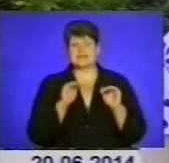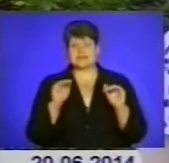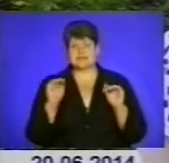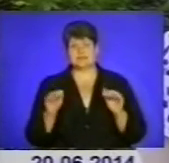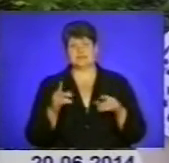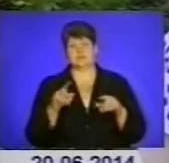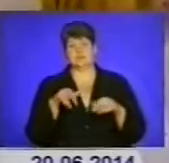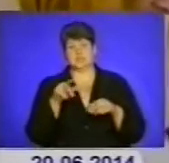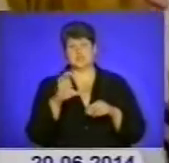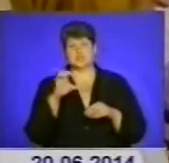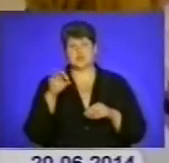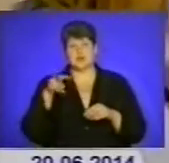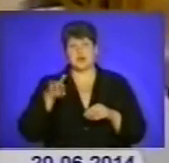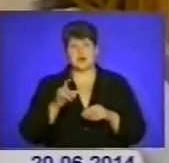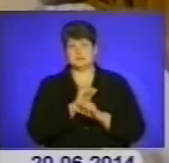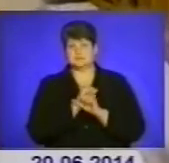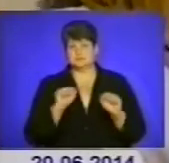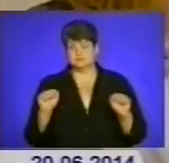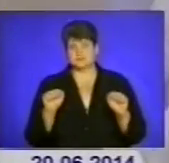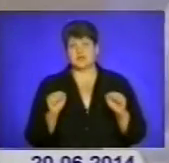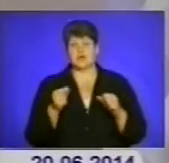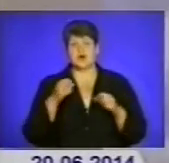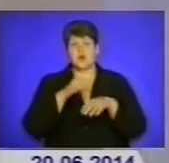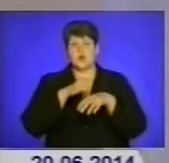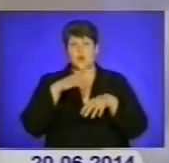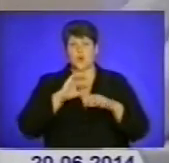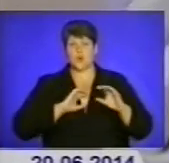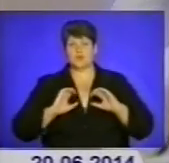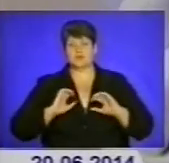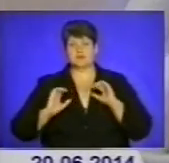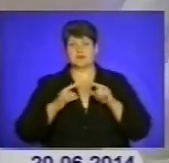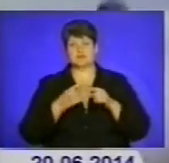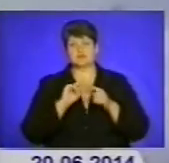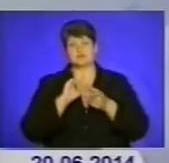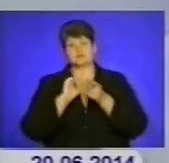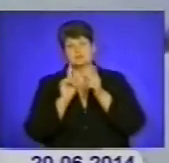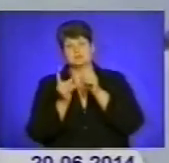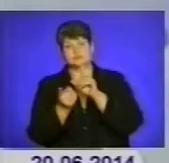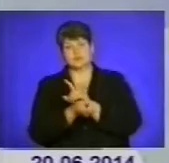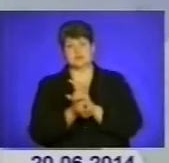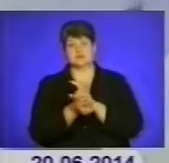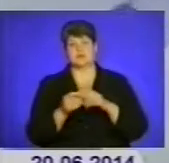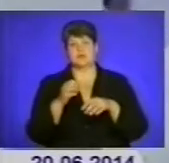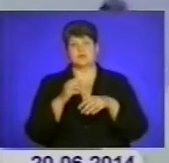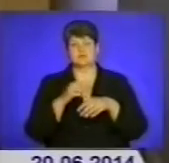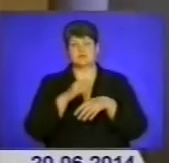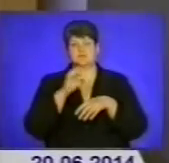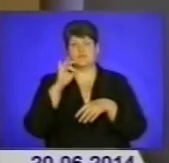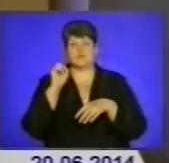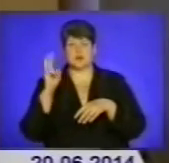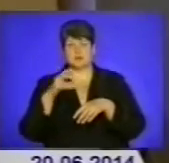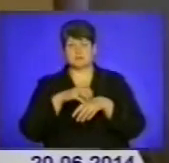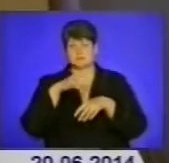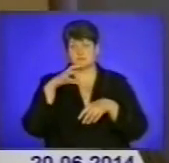взагалі не рекомендується. Родимки – це доброякісні утворення, але будь-які з них можуть перерости у злоякісну пухлину. Тому потрібно